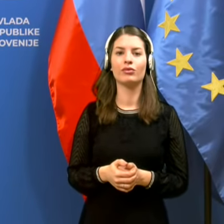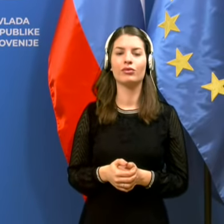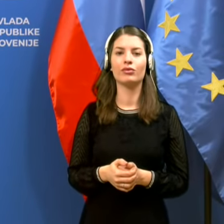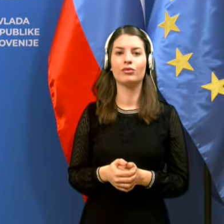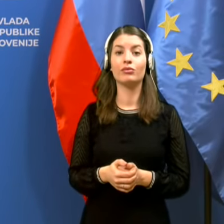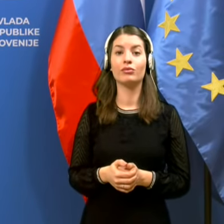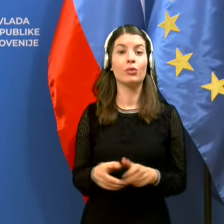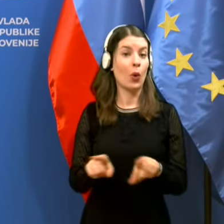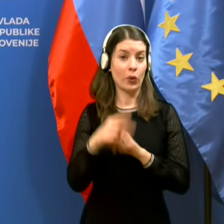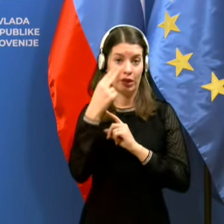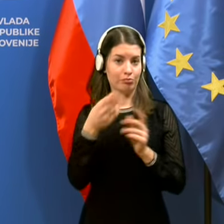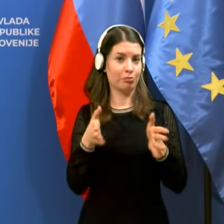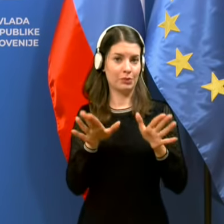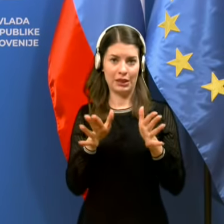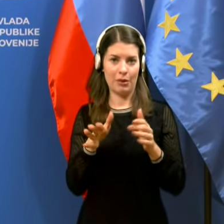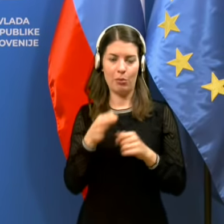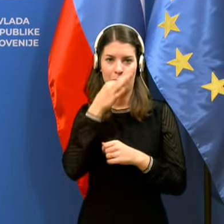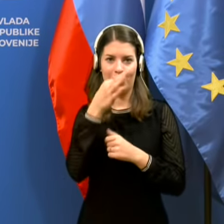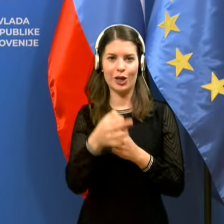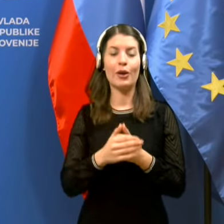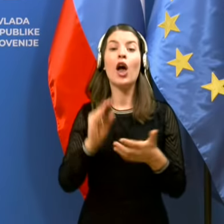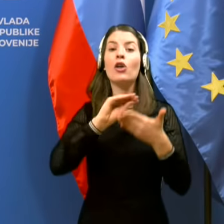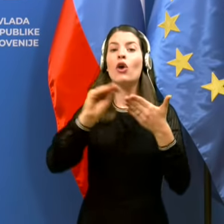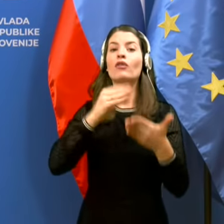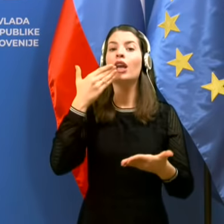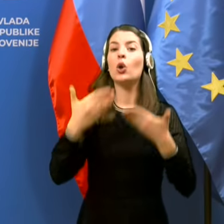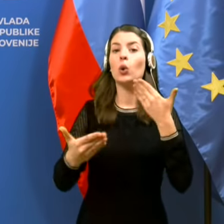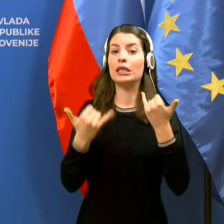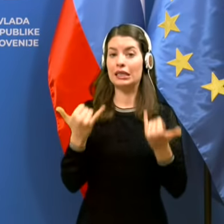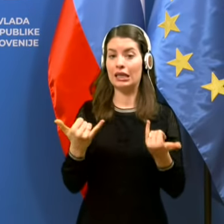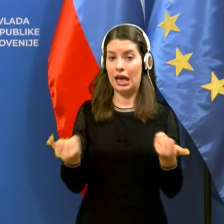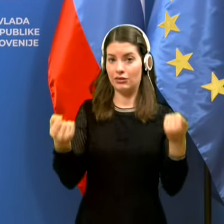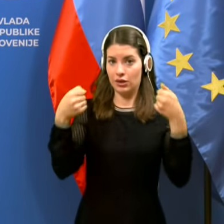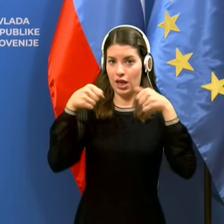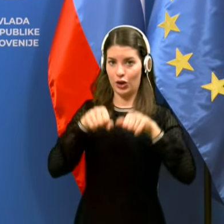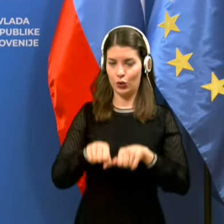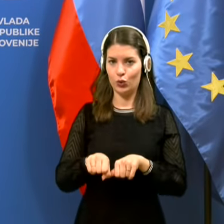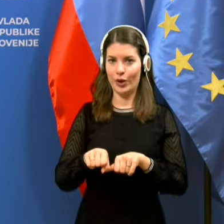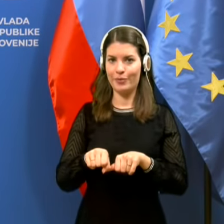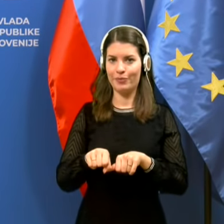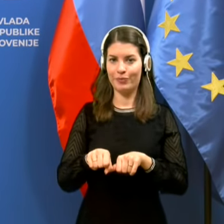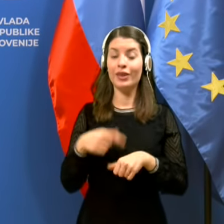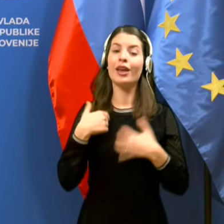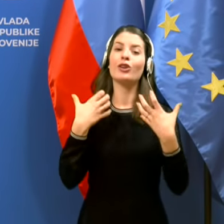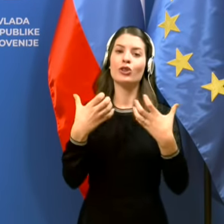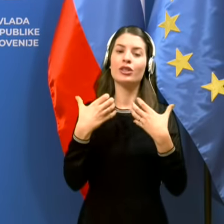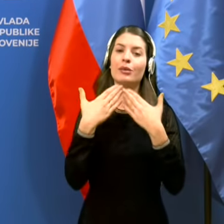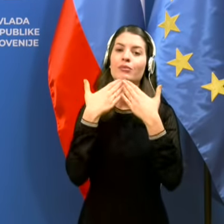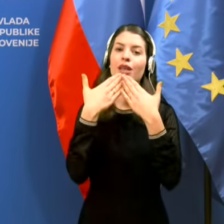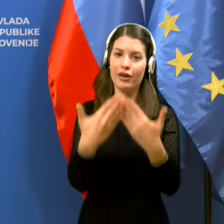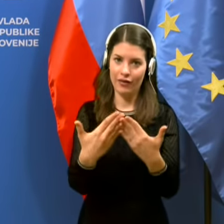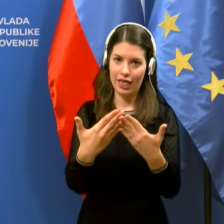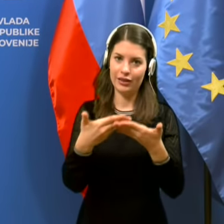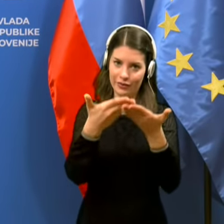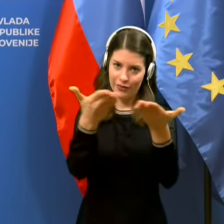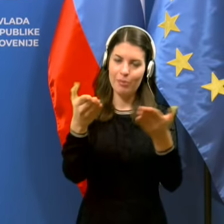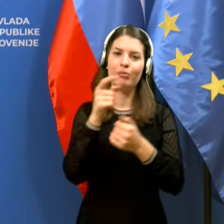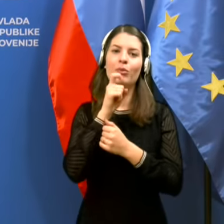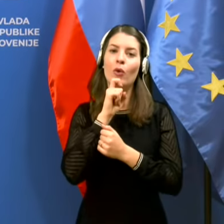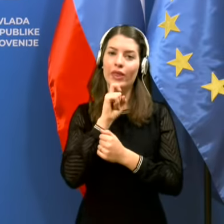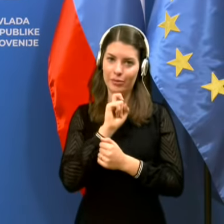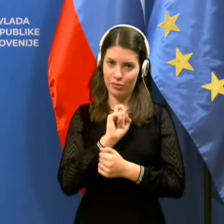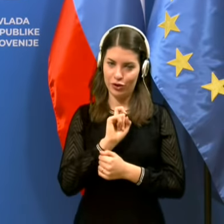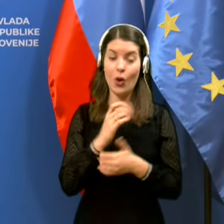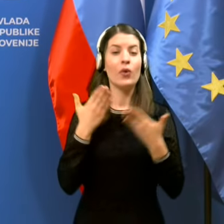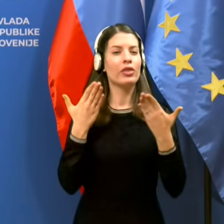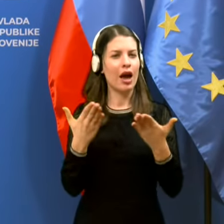Kot kaže, ni vprašanj. Novinarsko konferenco s tem zaključujem. Rada bi se zahvalila vsem za potrpežljivost.